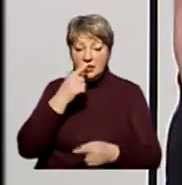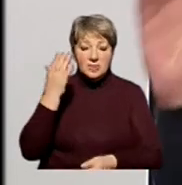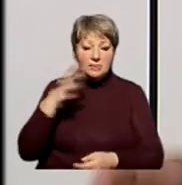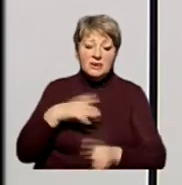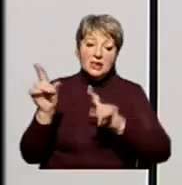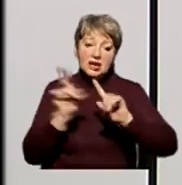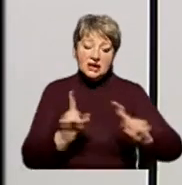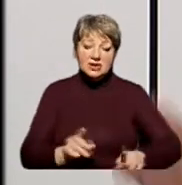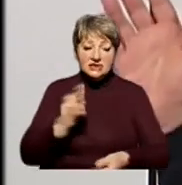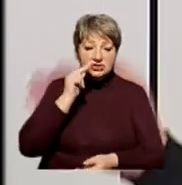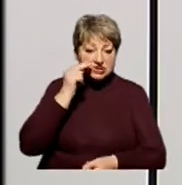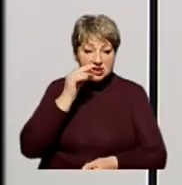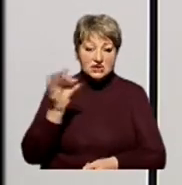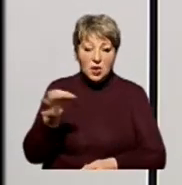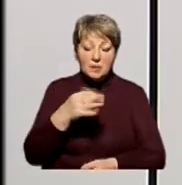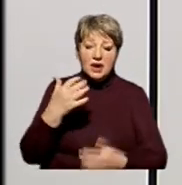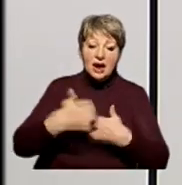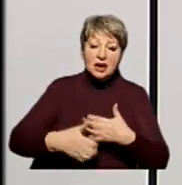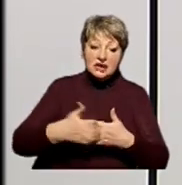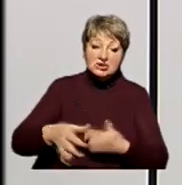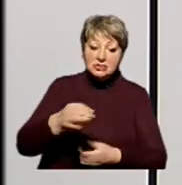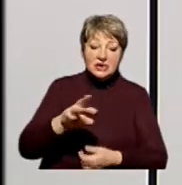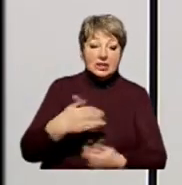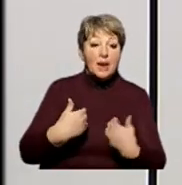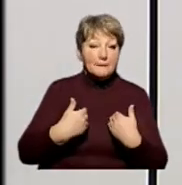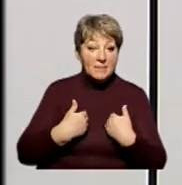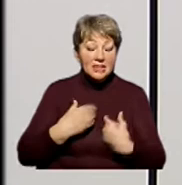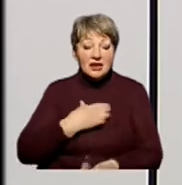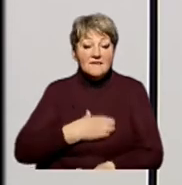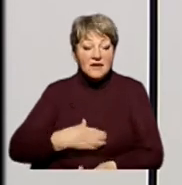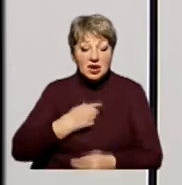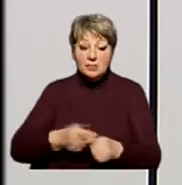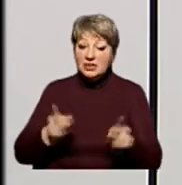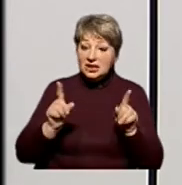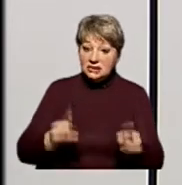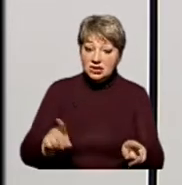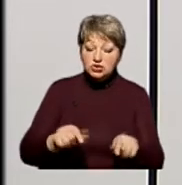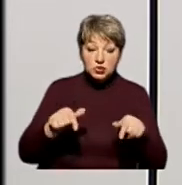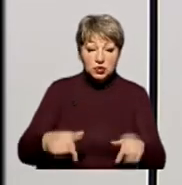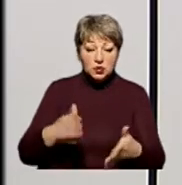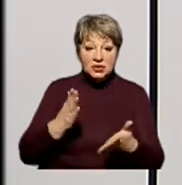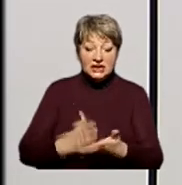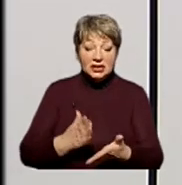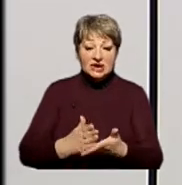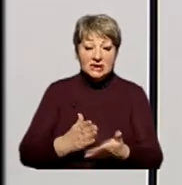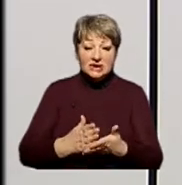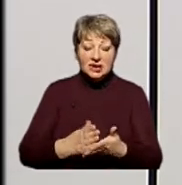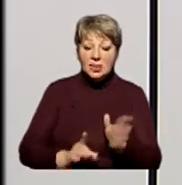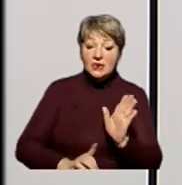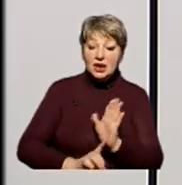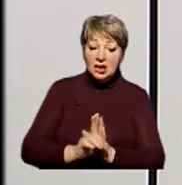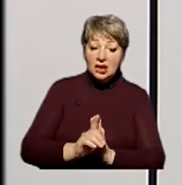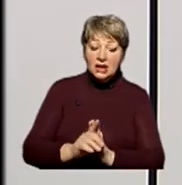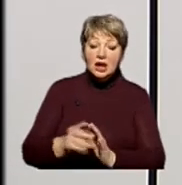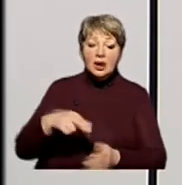Прикарпатті, в Чернігівській області, зараз в Херсонській області. Але для мене було важливим саме те, що тут є місця, де я виростав. Тут є